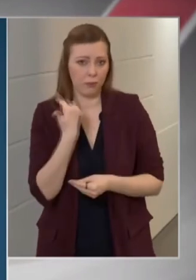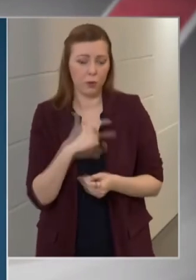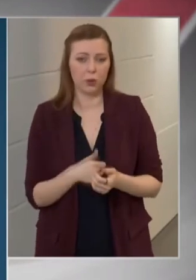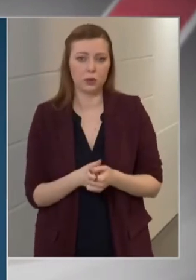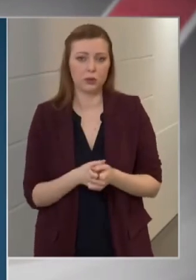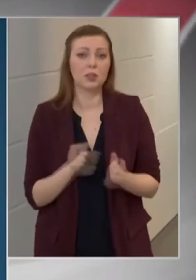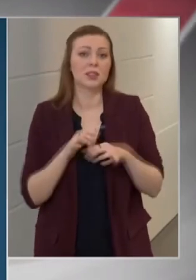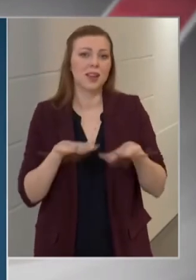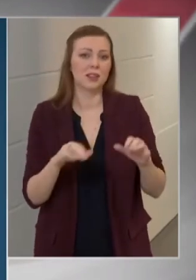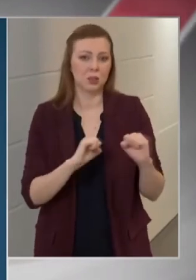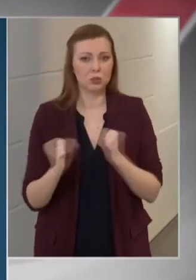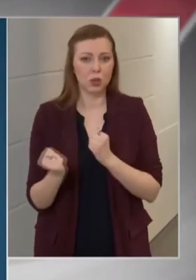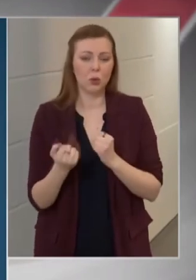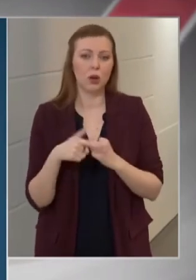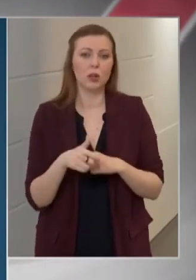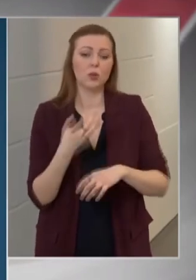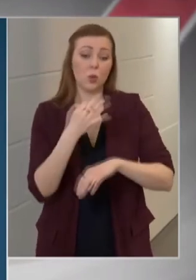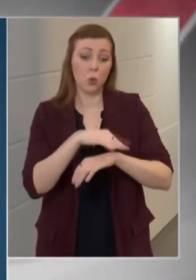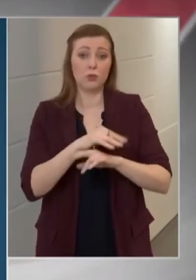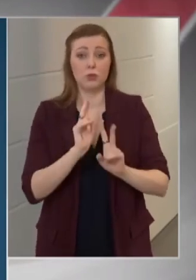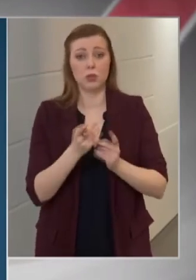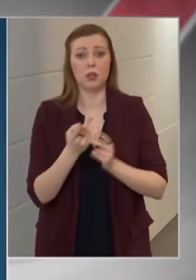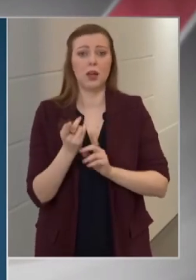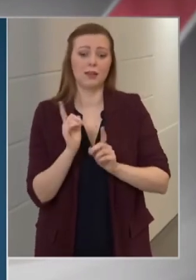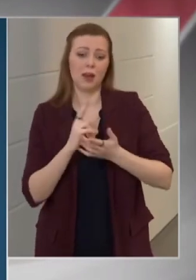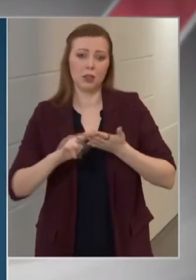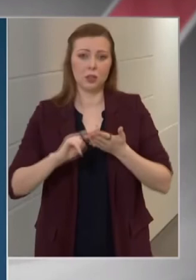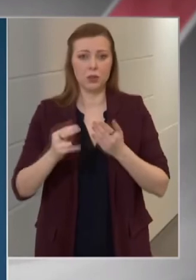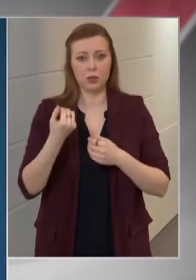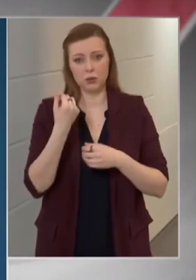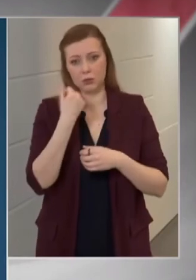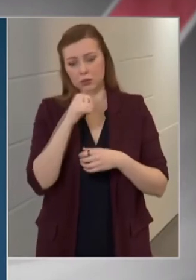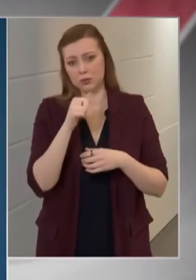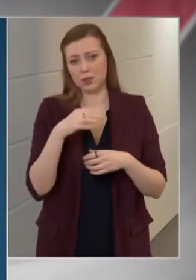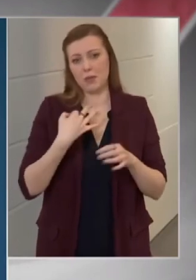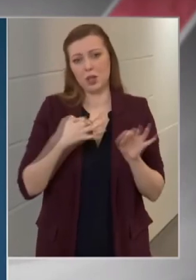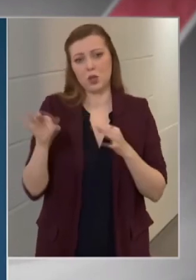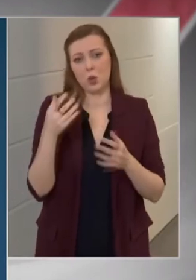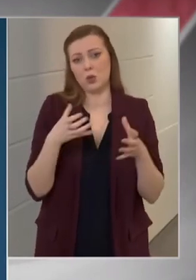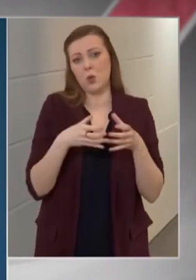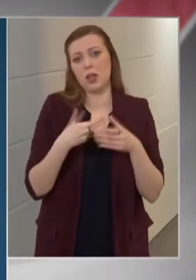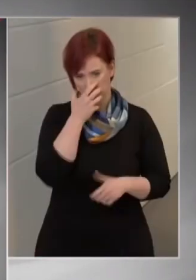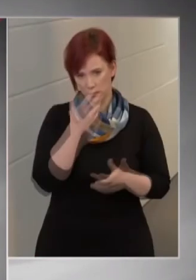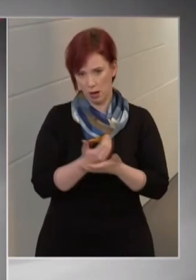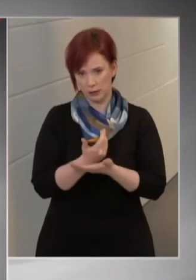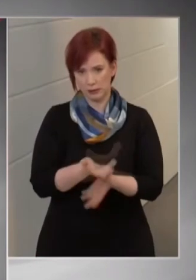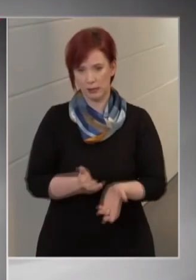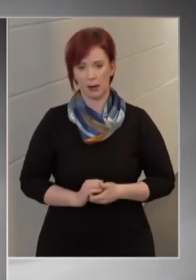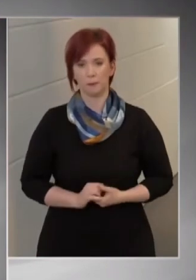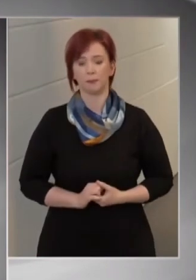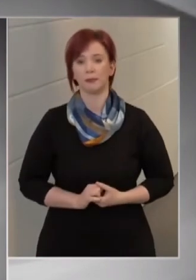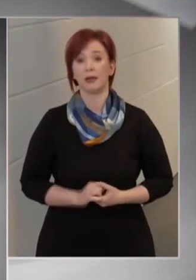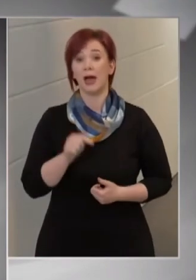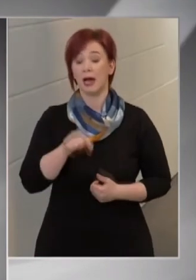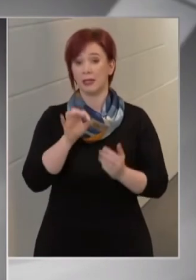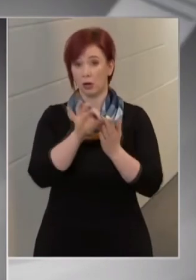Az az általános gyakorlat tehát, hogy az orvosoknak kell a járási hivatalok népegészségi osztályaitól az oltóanyagokat átvenni. A járványadatok